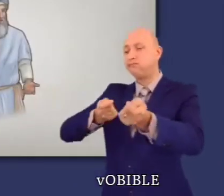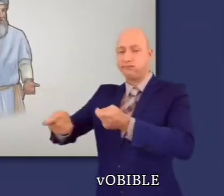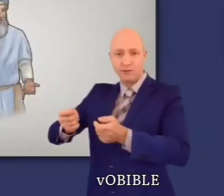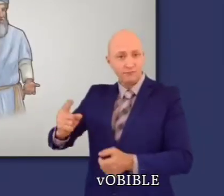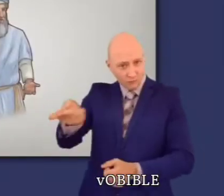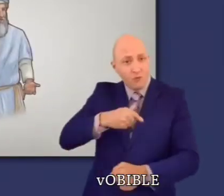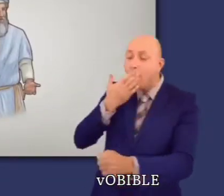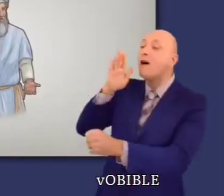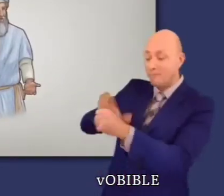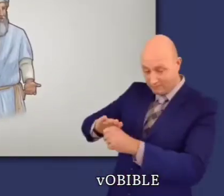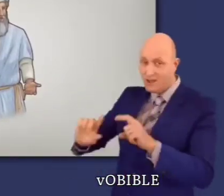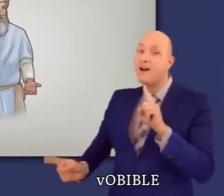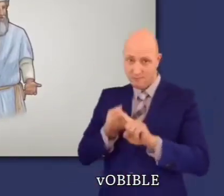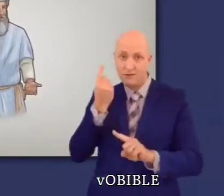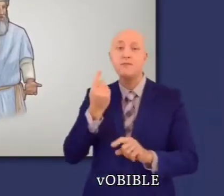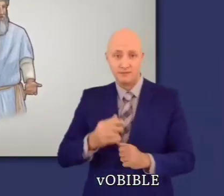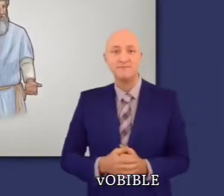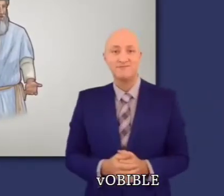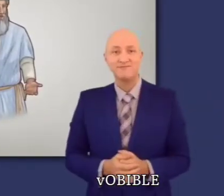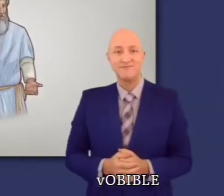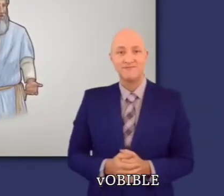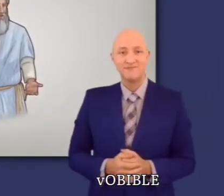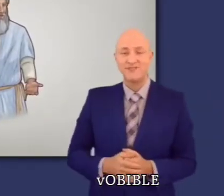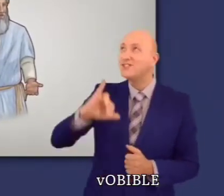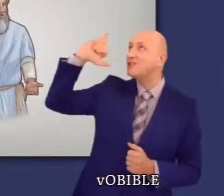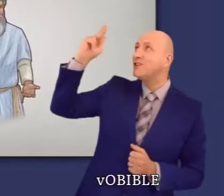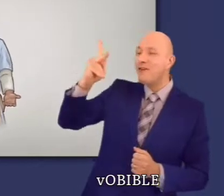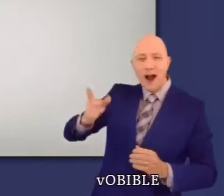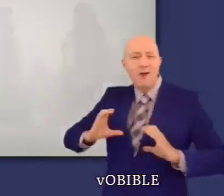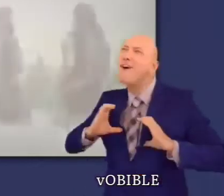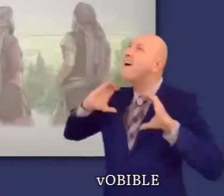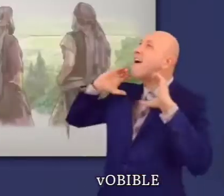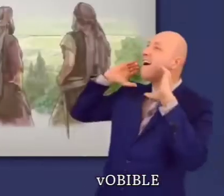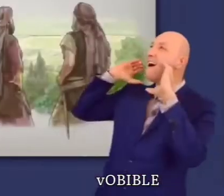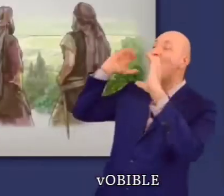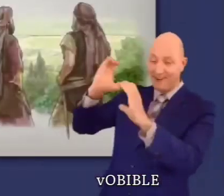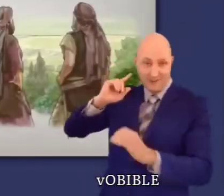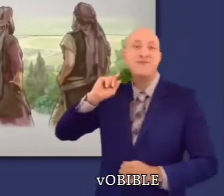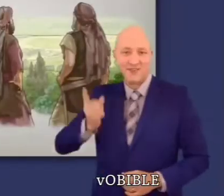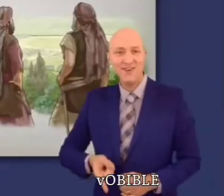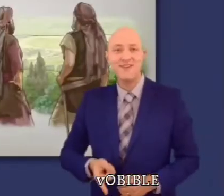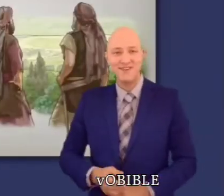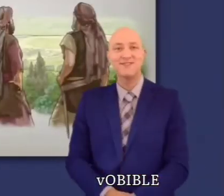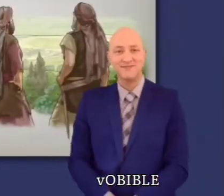souligne la nécessité d'obéir aux représentants officiels de Dieu et il illustre l'importance d'avoir une foi forte.